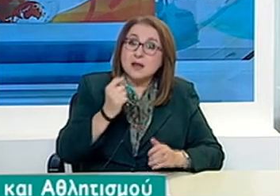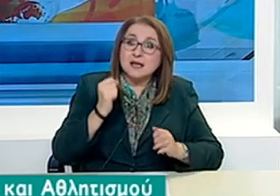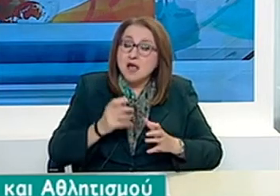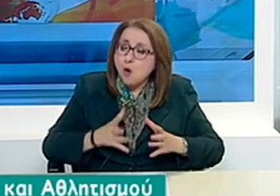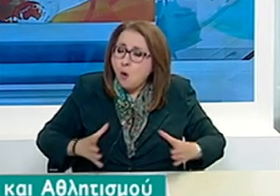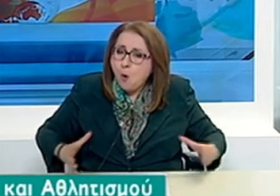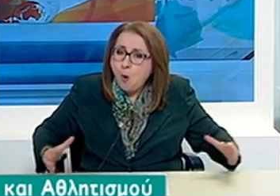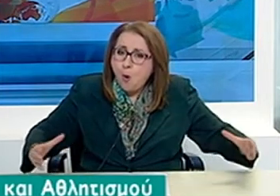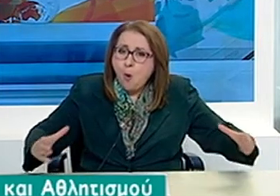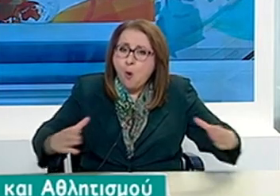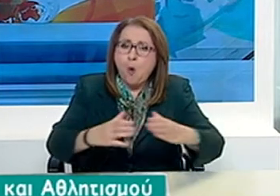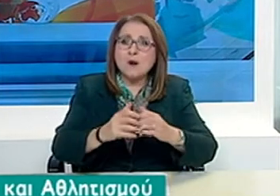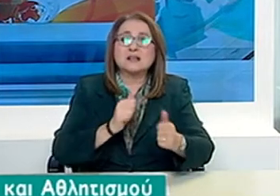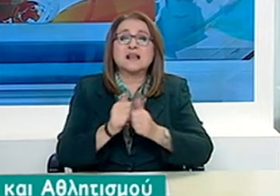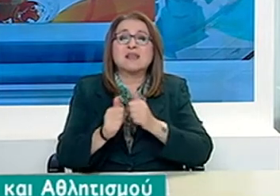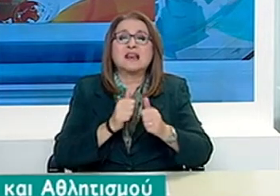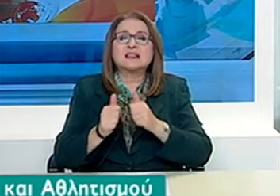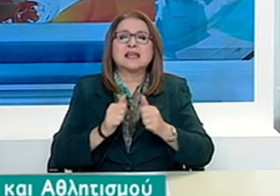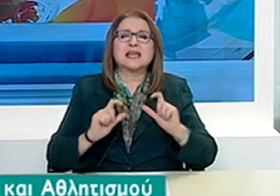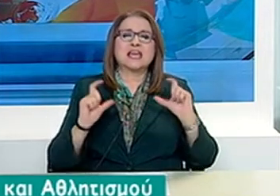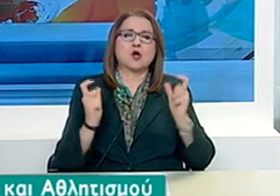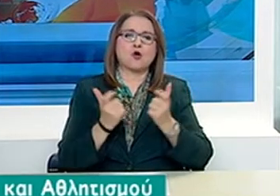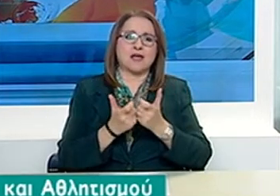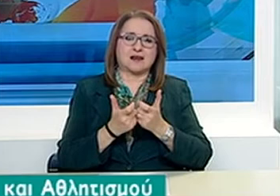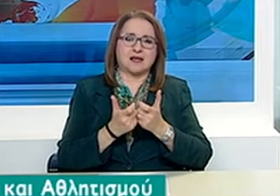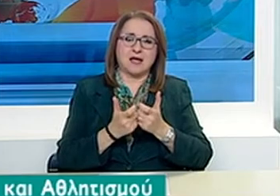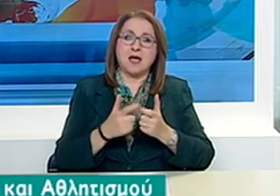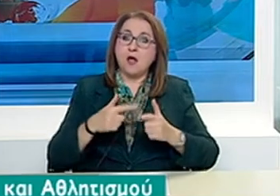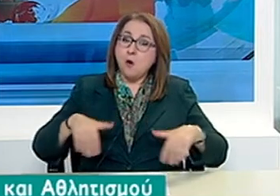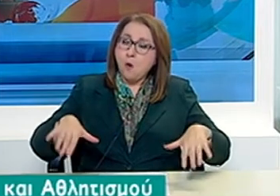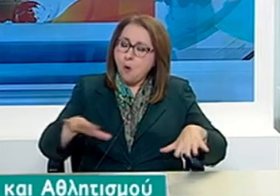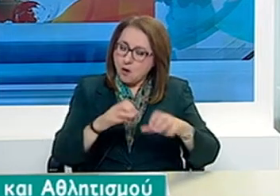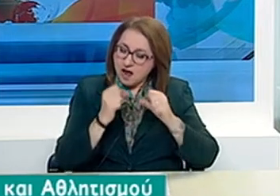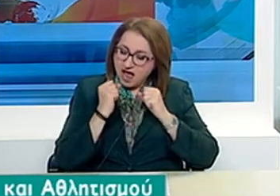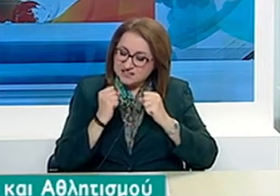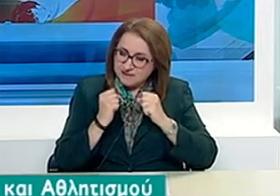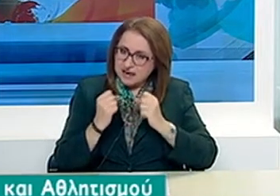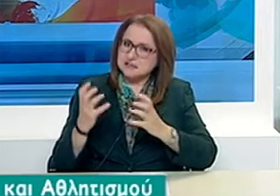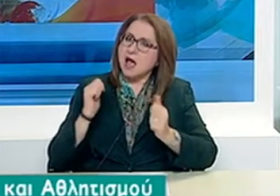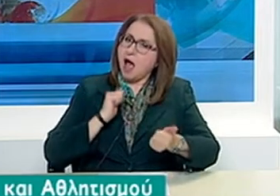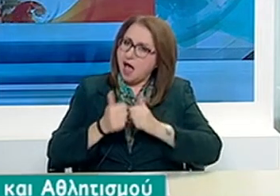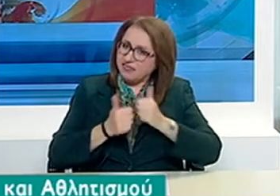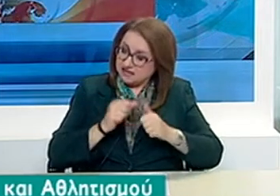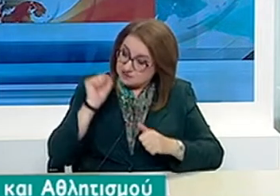Μένουμε ασφαλείς. Αθλούμαστε υπεύθυνα για να κατακτήσουμε νέες κορυφές.